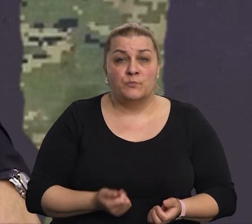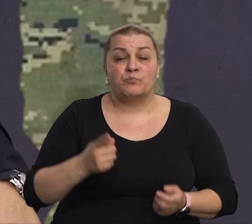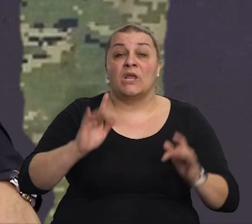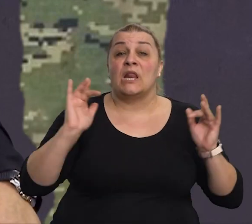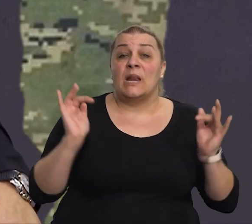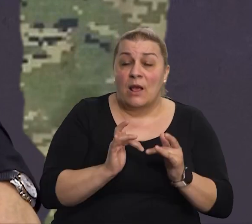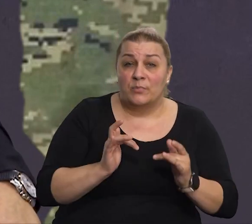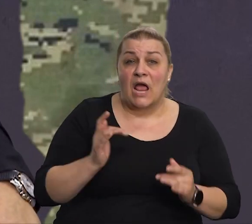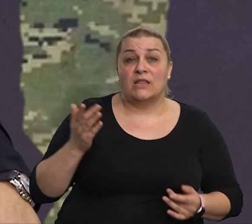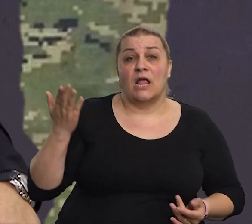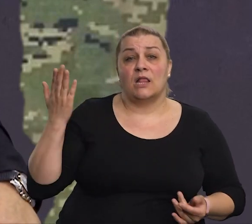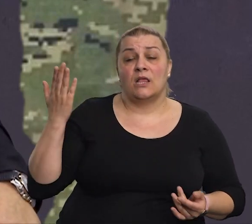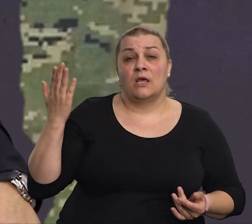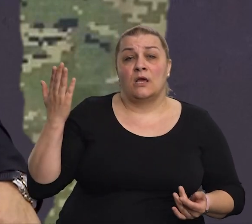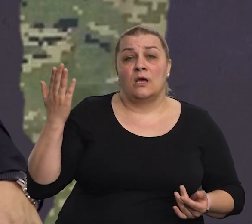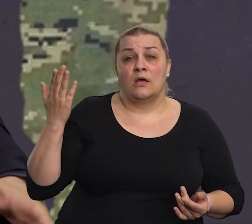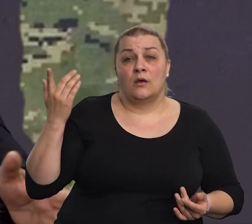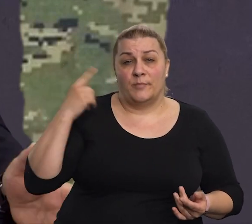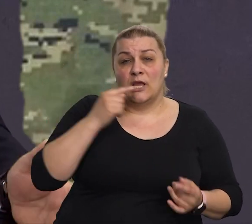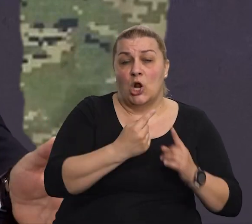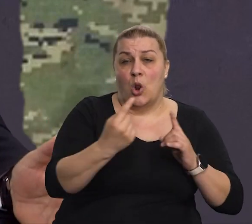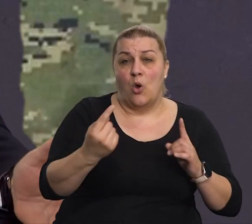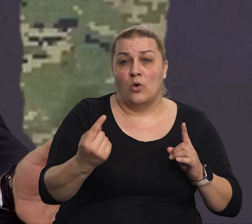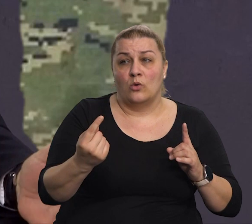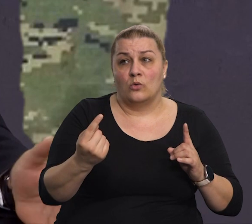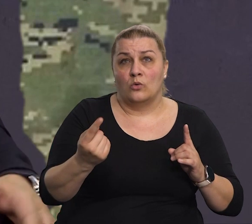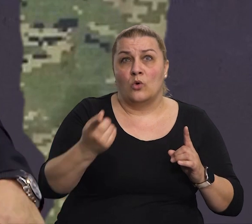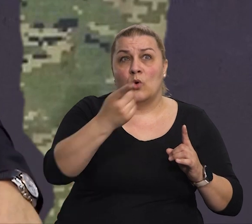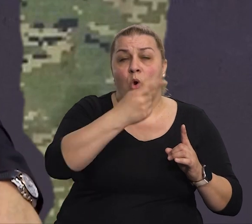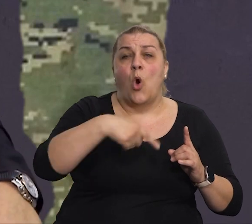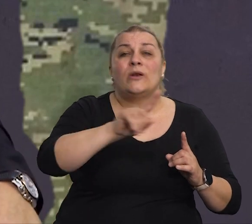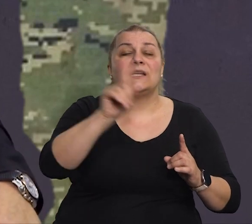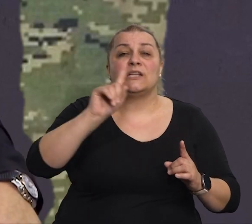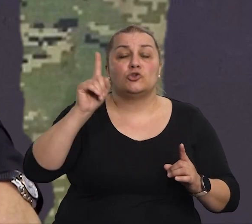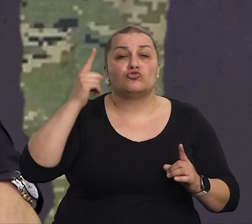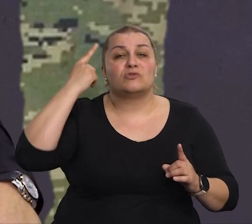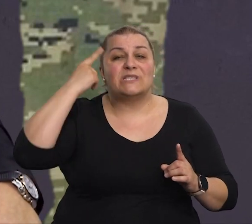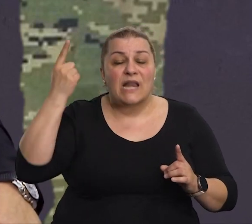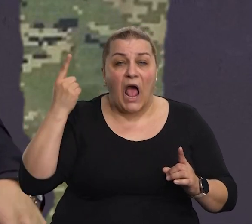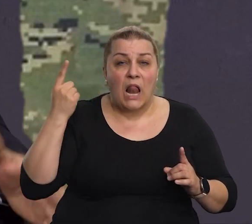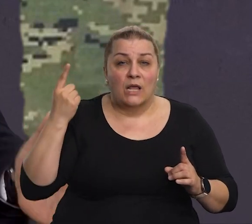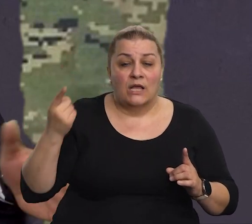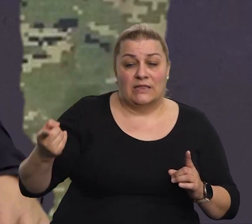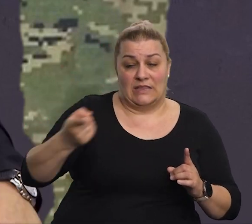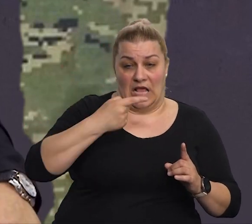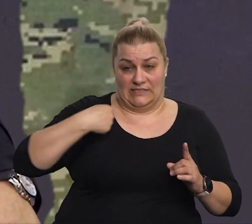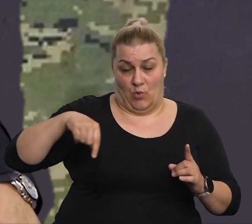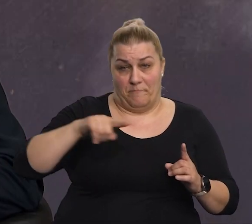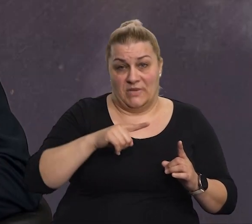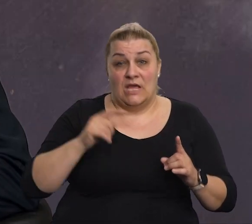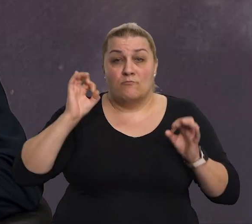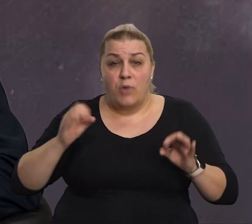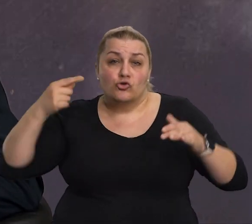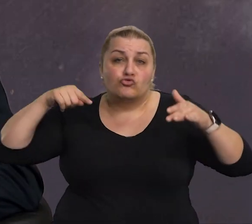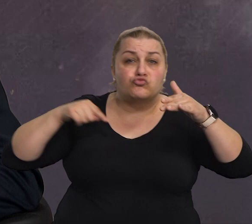nepratelje je bio, mi smo, oni nisu bili znali, da smo mi, uš, ono kada je, u